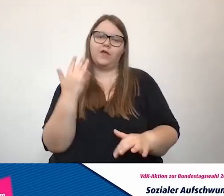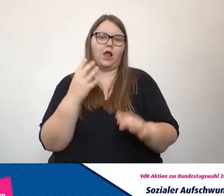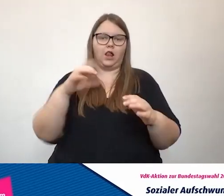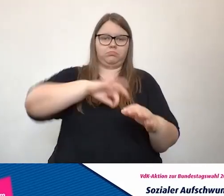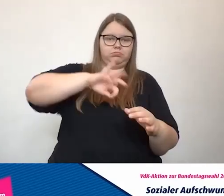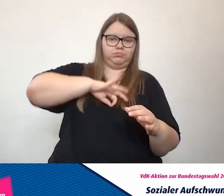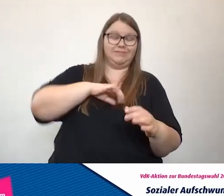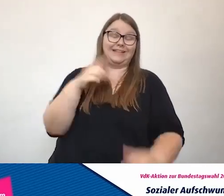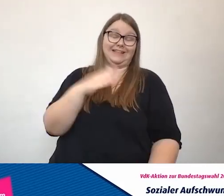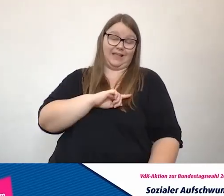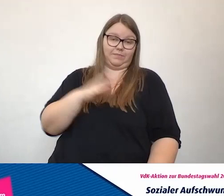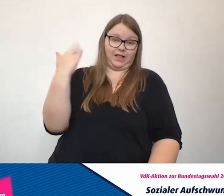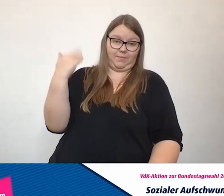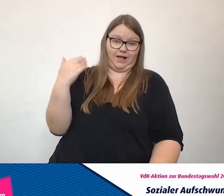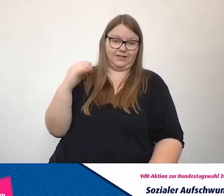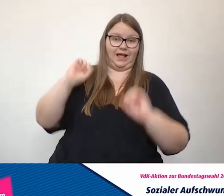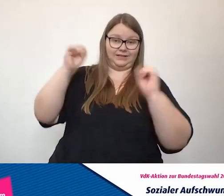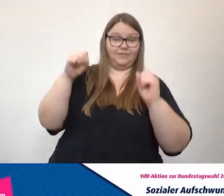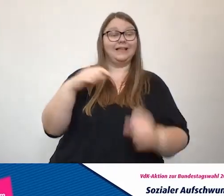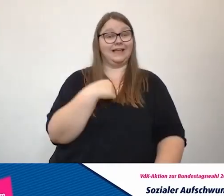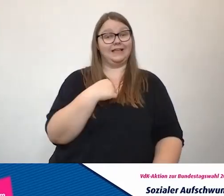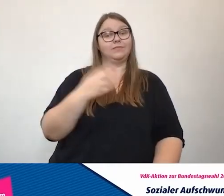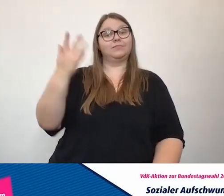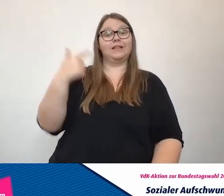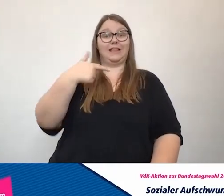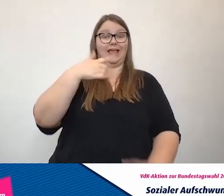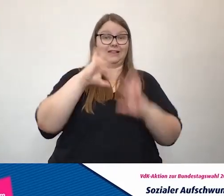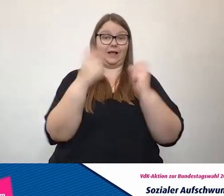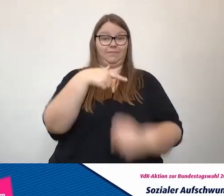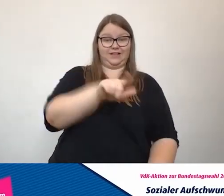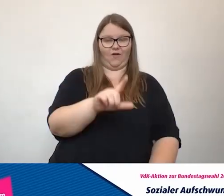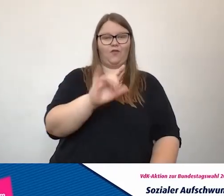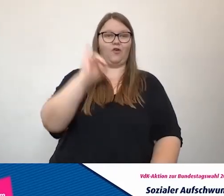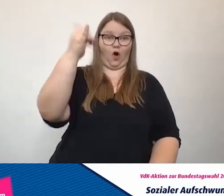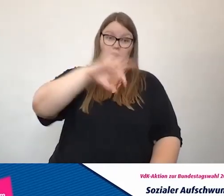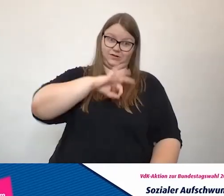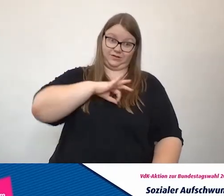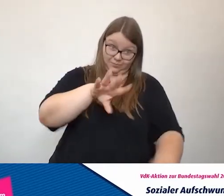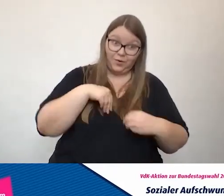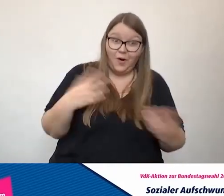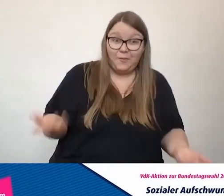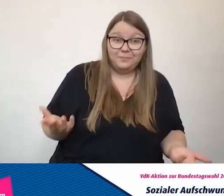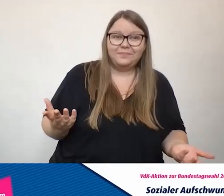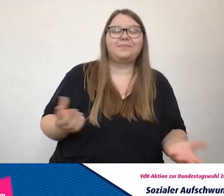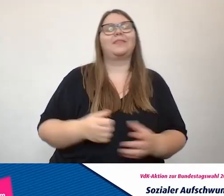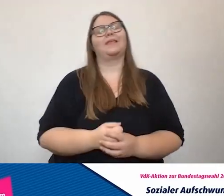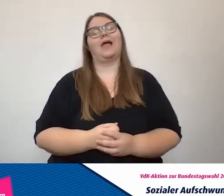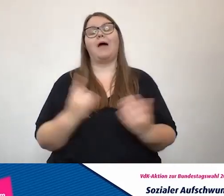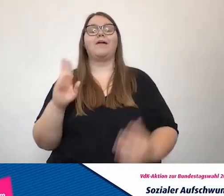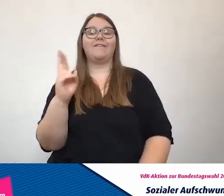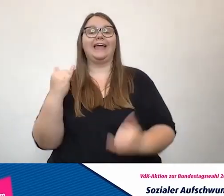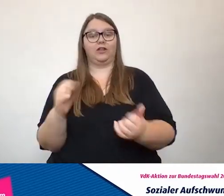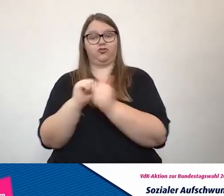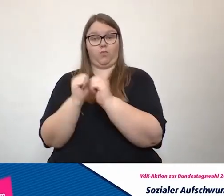meinen Beitrag mit zwölf Goldmedaillen bei den Paralympics, bei vier Paralympics geleistet haben, auf jeden Fall. Aber die jetzigen Sportlerinnen und Sportler haben ihre Sache